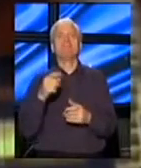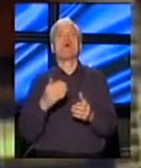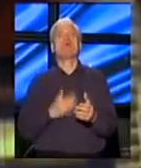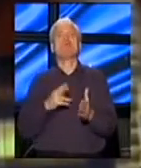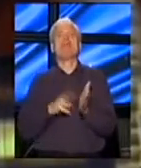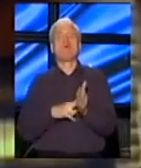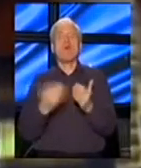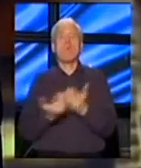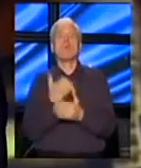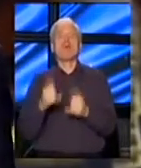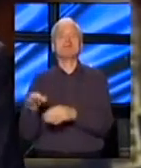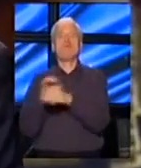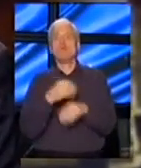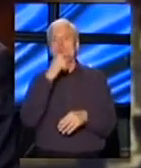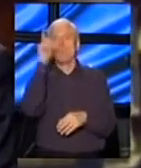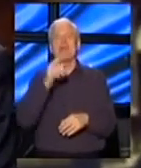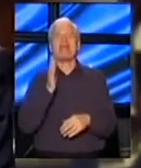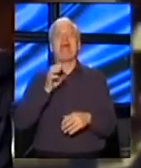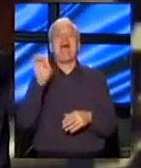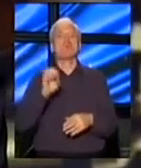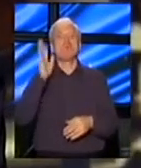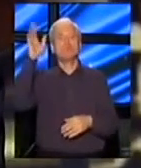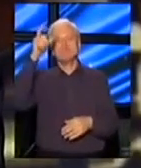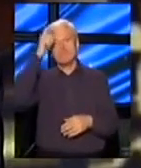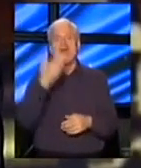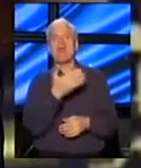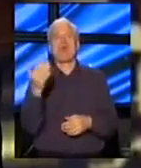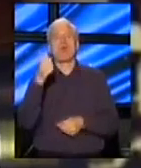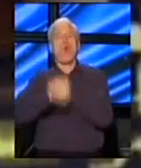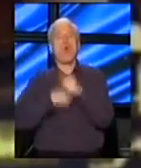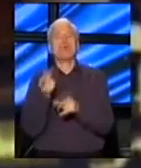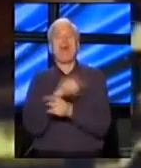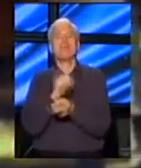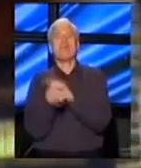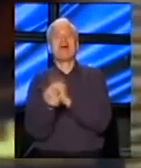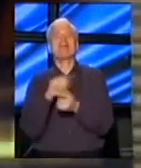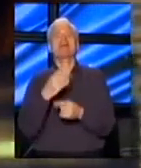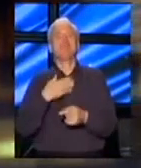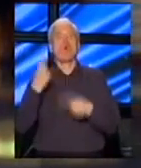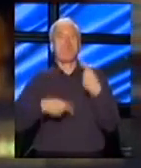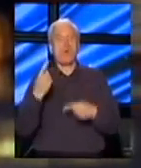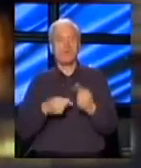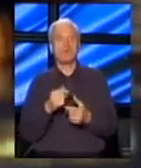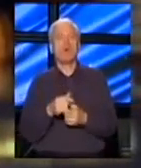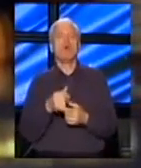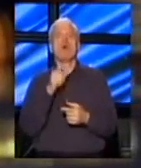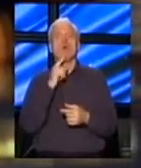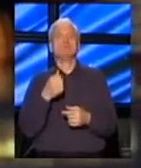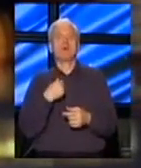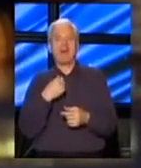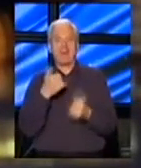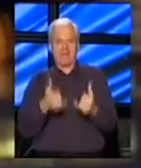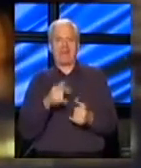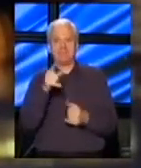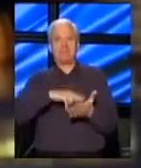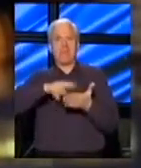ponovo doveli u pitanje Evropskog budućnost Srbije. Nekoliko godina ste menjali svoju politiku, čime sam ja bio zadovoljan, makar retoričkom smislu, ako ne i o praktičnom. Ali